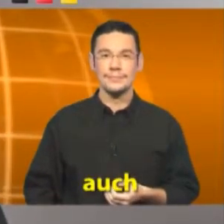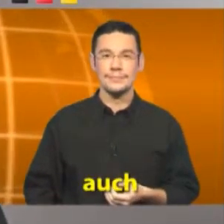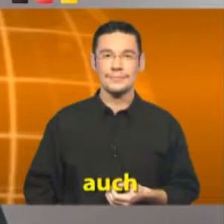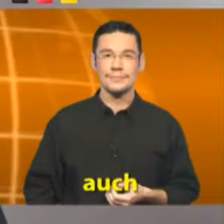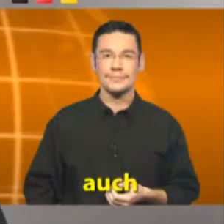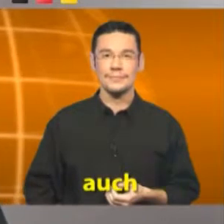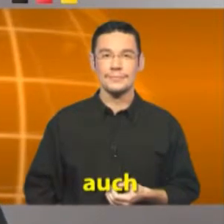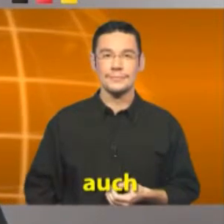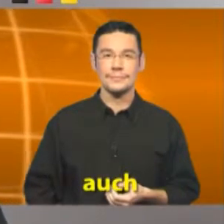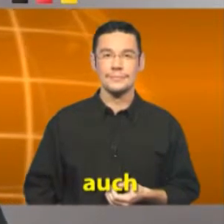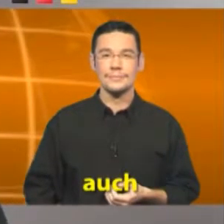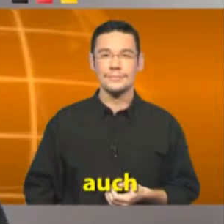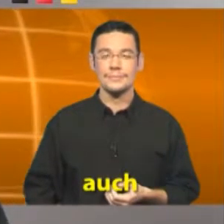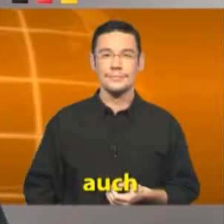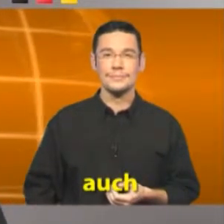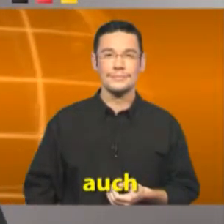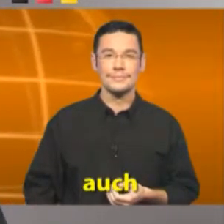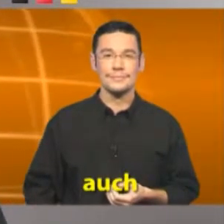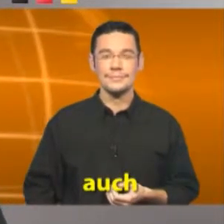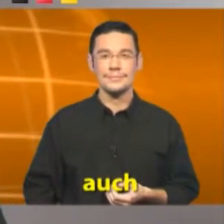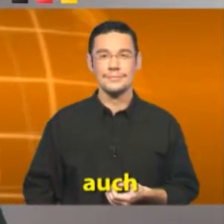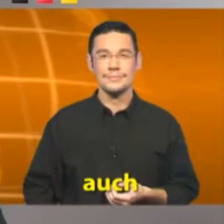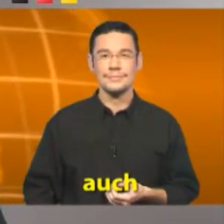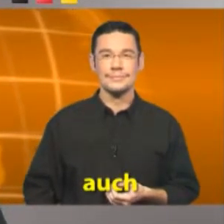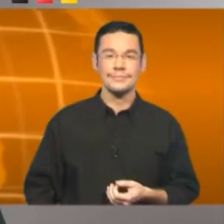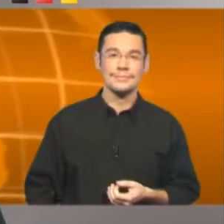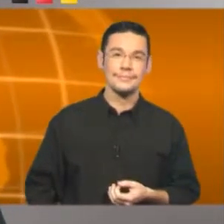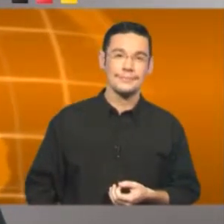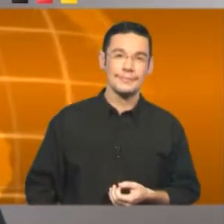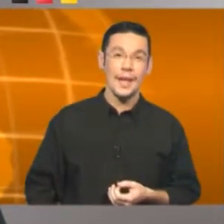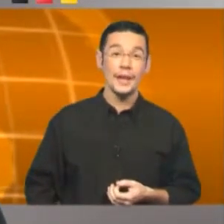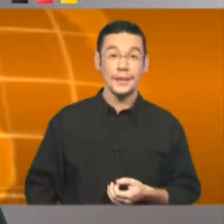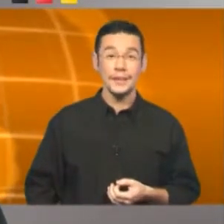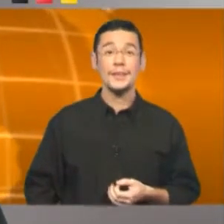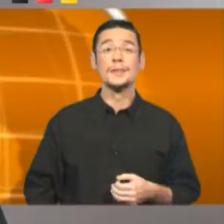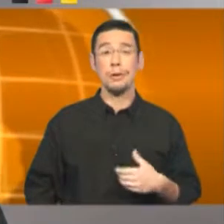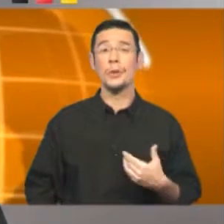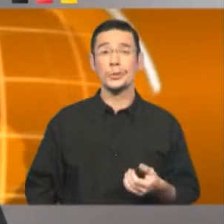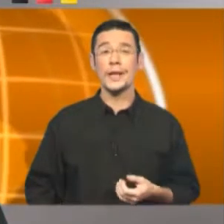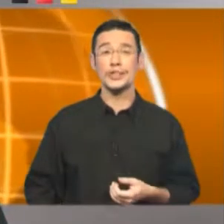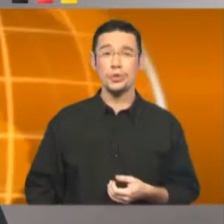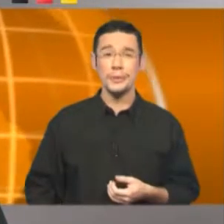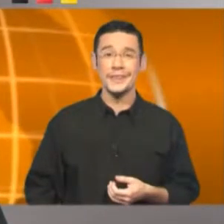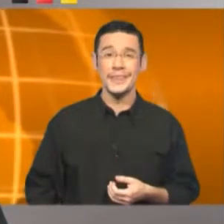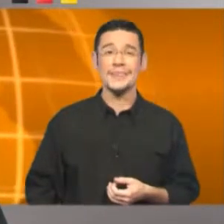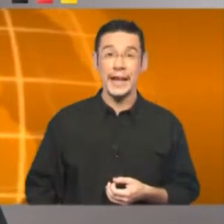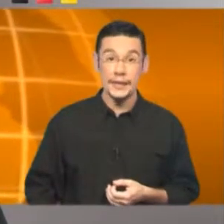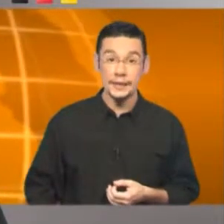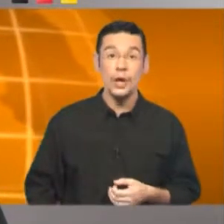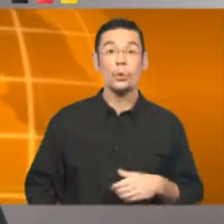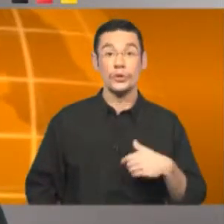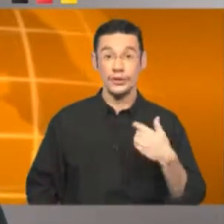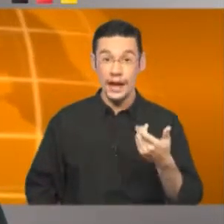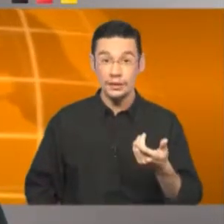Anke Anke Ich brauche zuerst unbedingt etwas Kaffee,